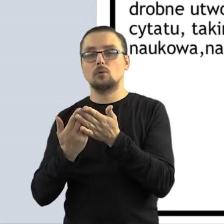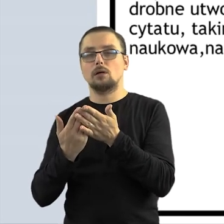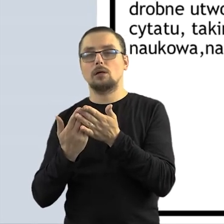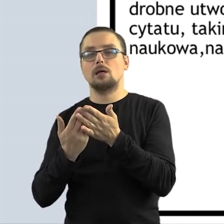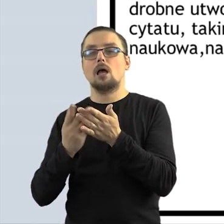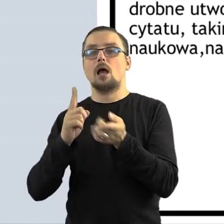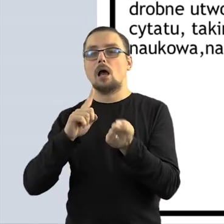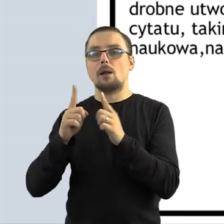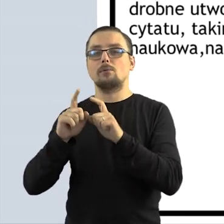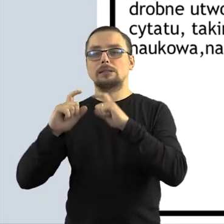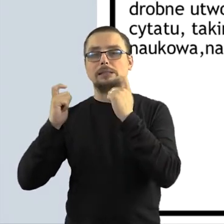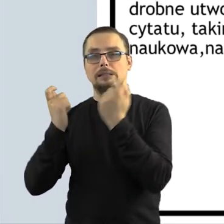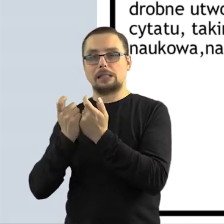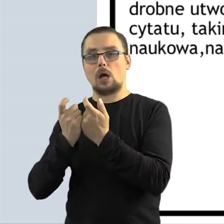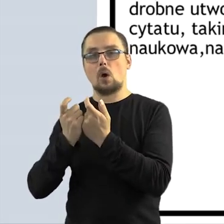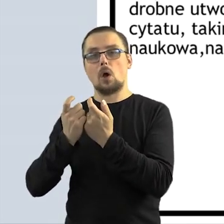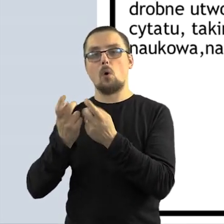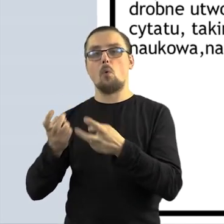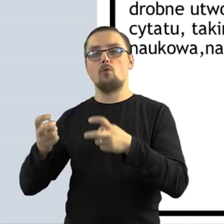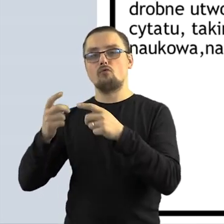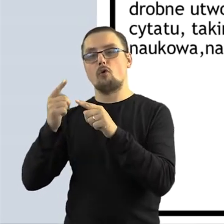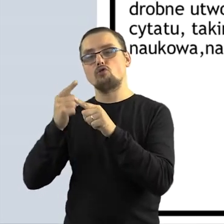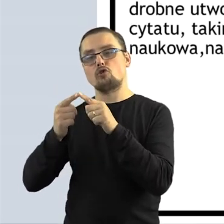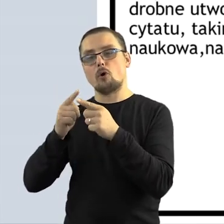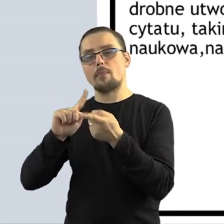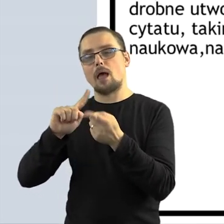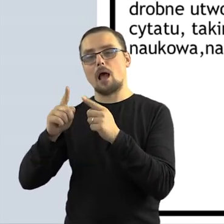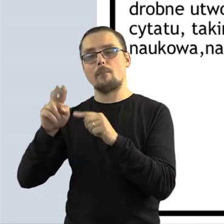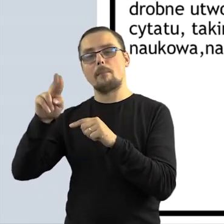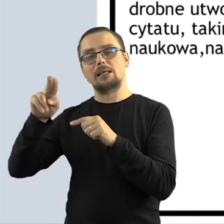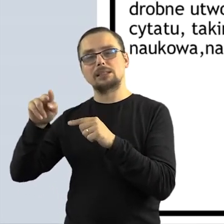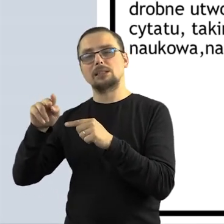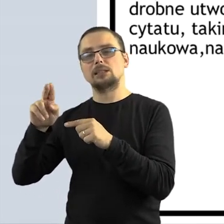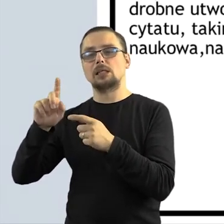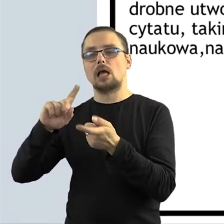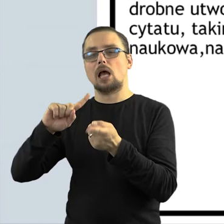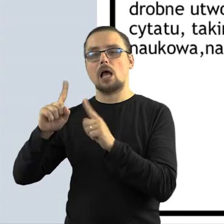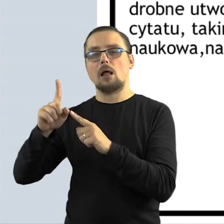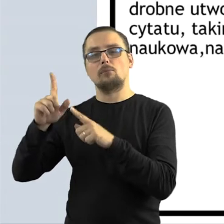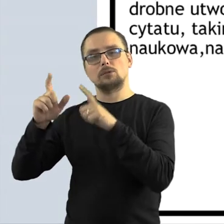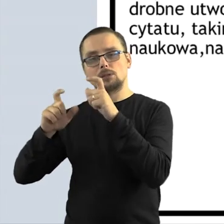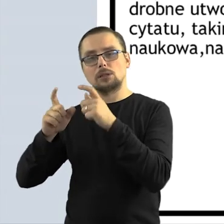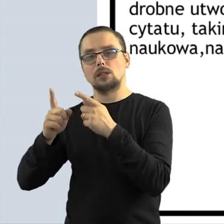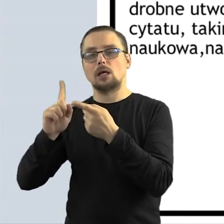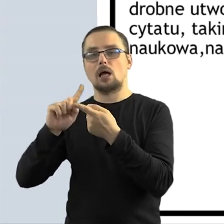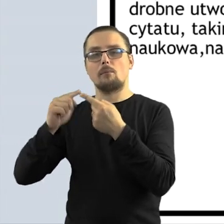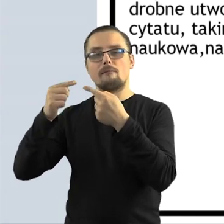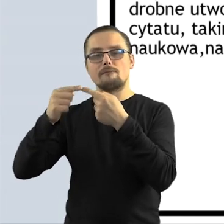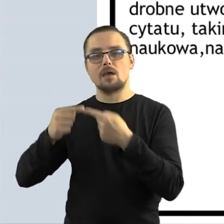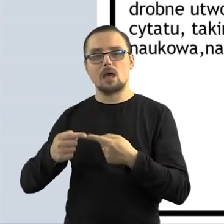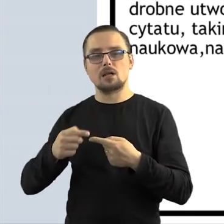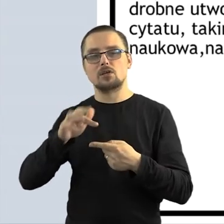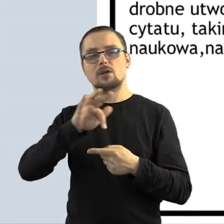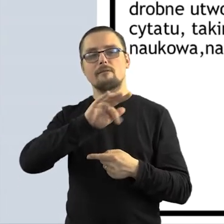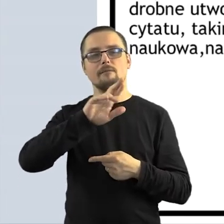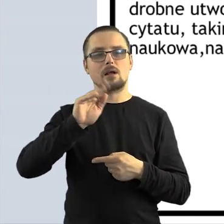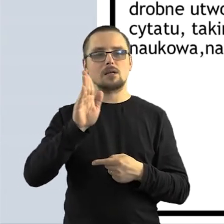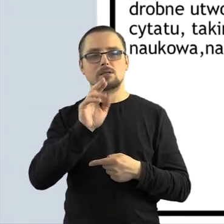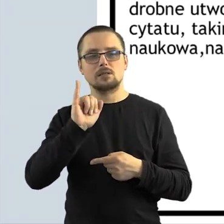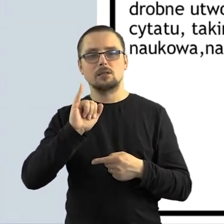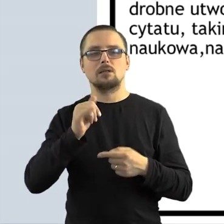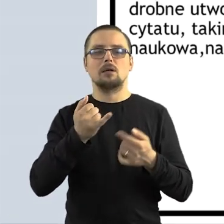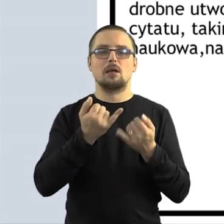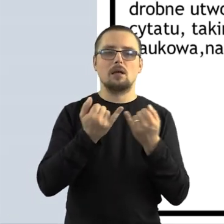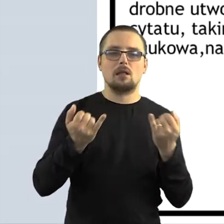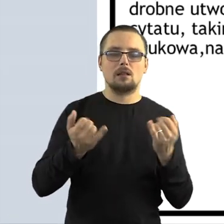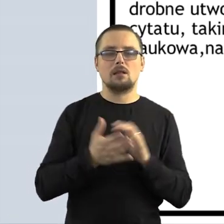drobne utwory plastyczne albo drobne utwory, czyli na przykład krótkiego typu wiersze czy fraszki czy tego